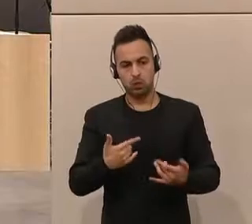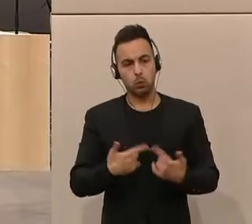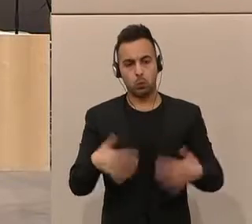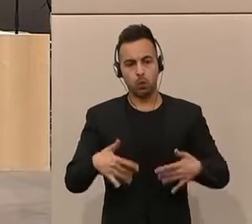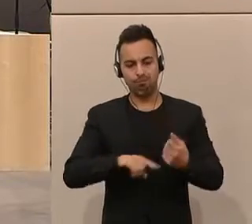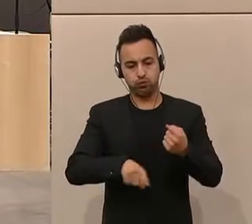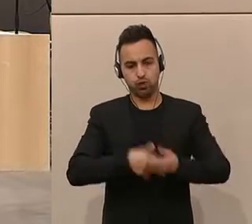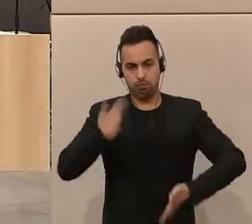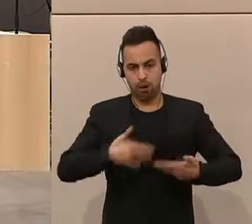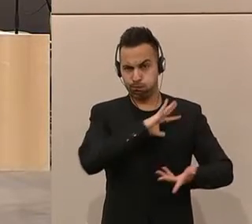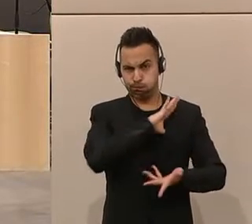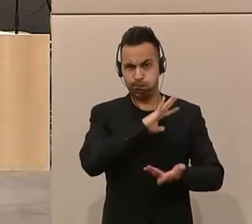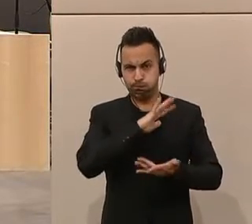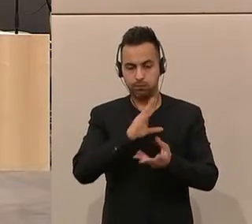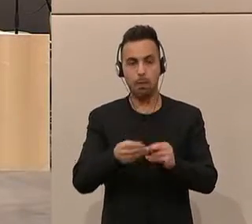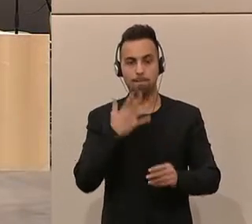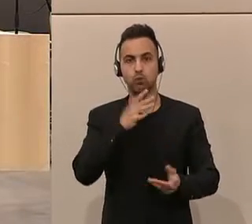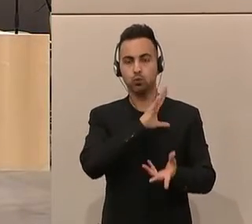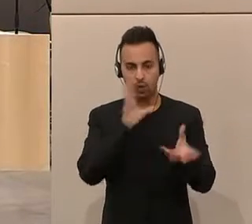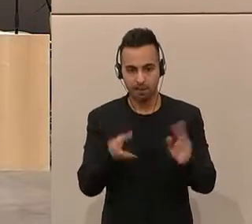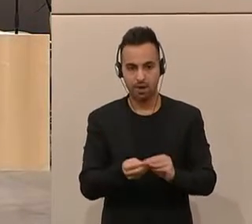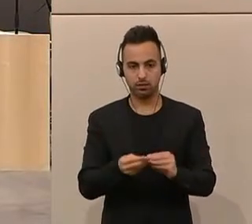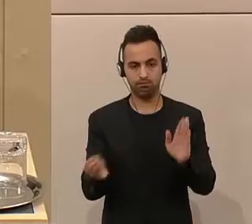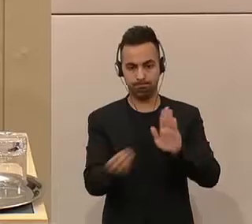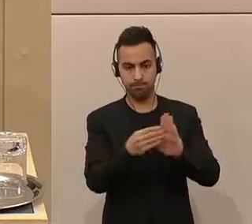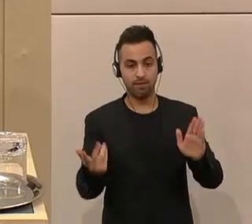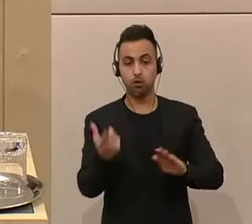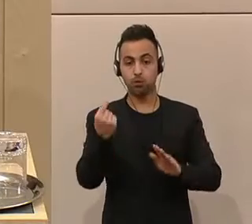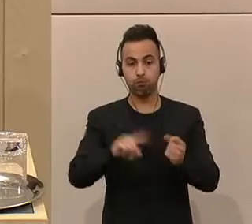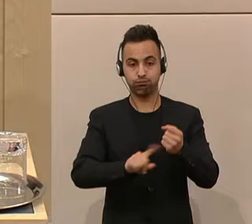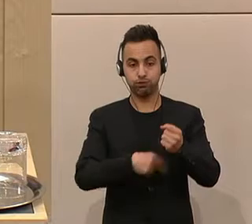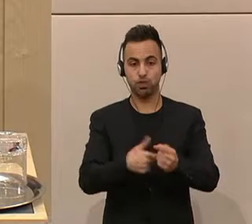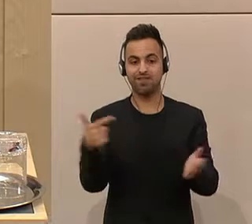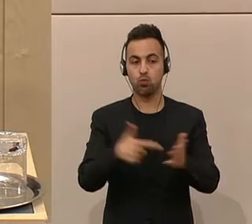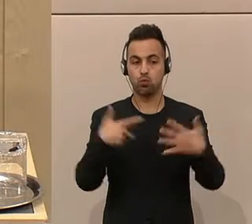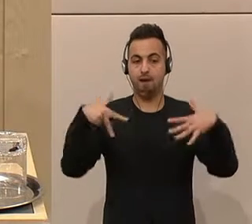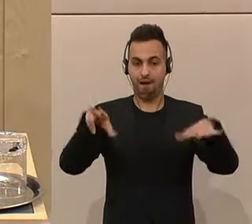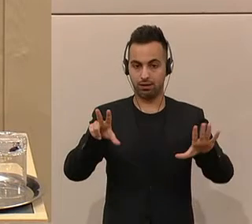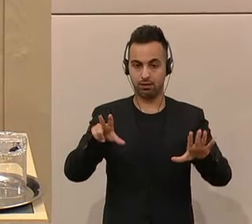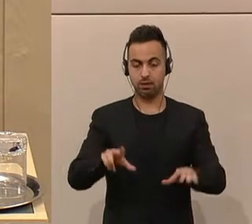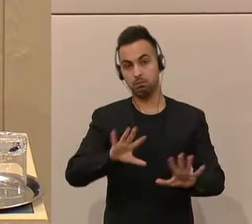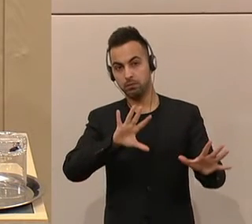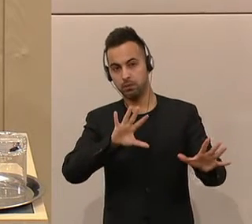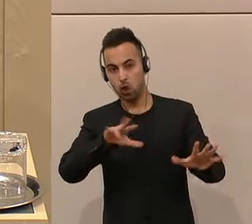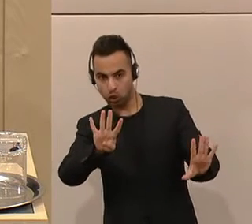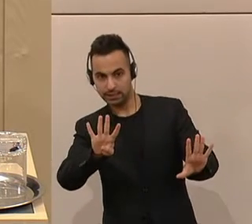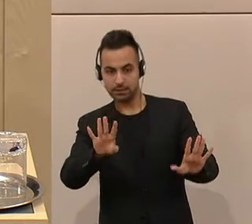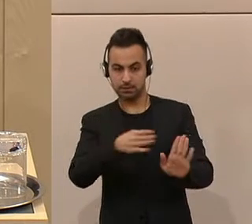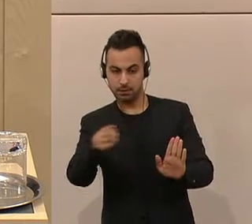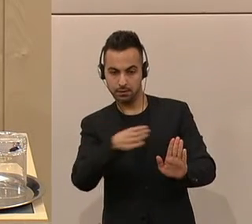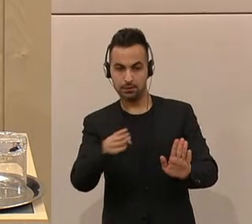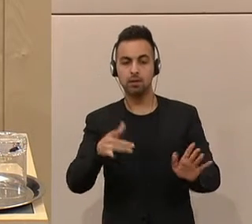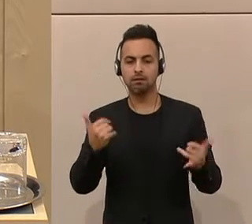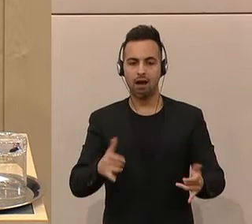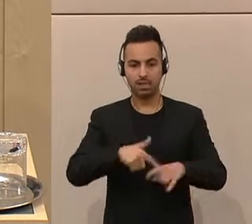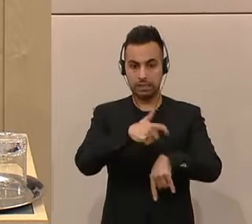Am Wort Andreas Hanger, ÖVP. Zusammenfassend festhalten, das Doppelbudget 2018-19 leitet eine